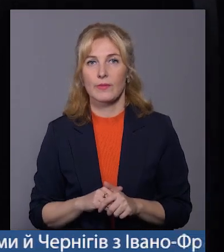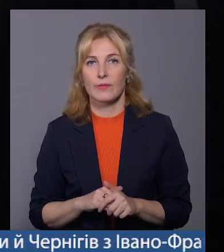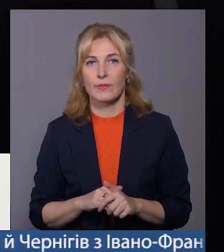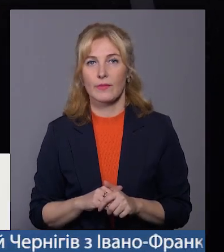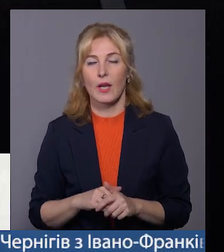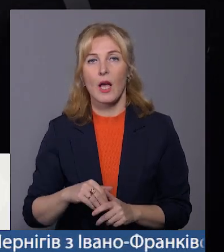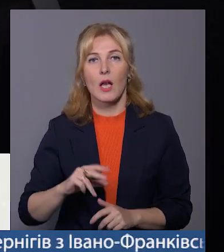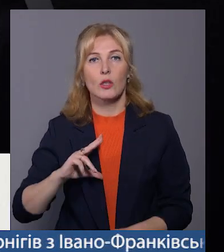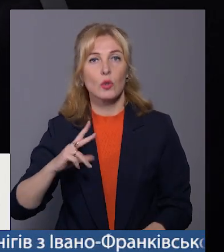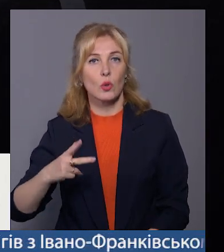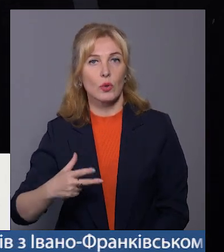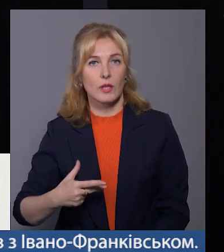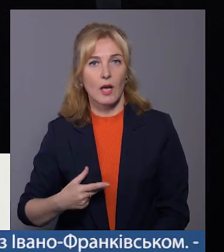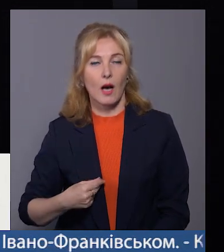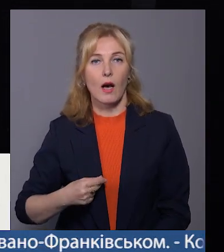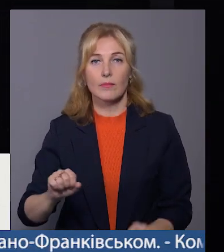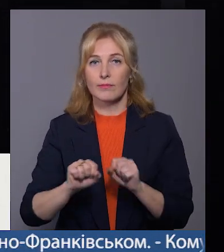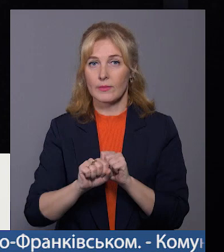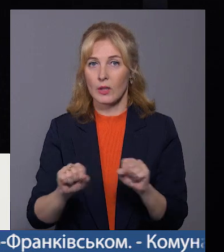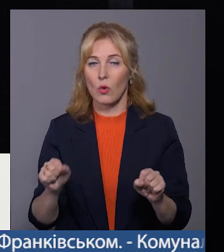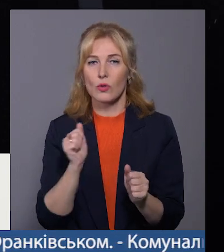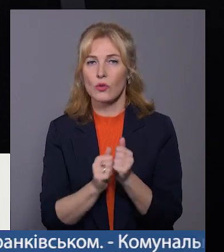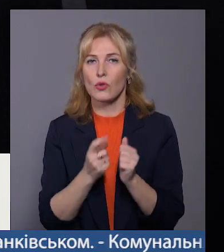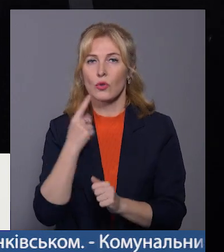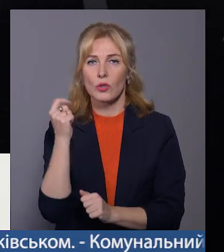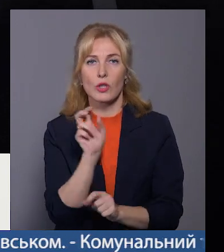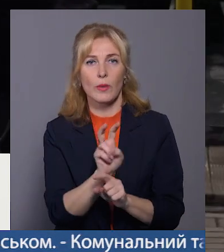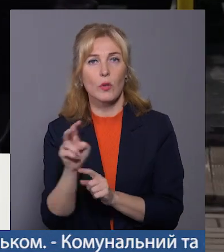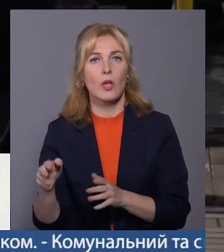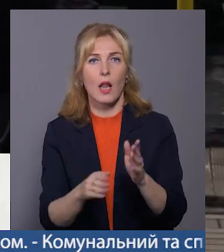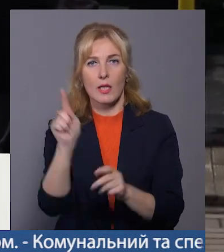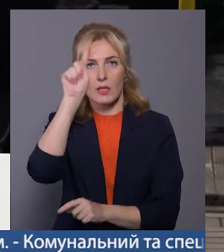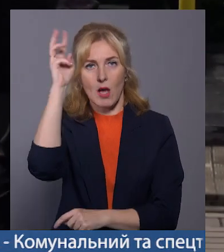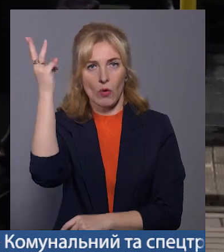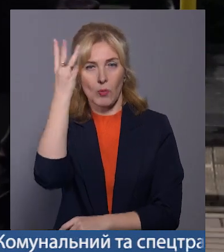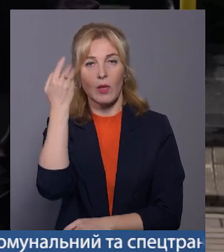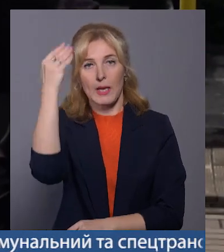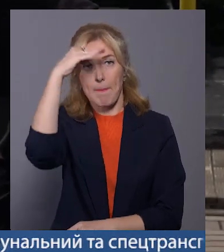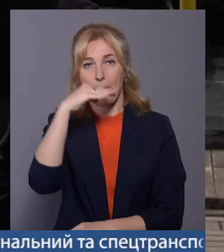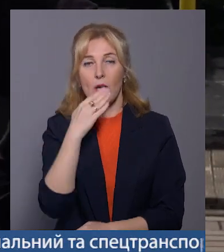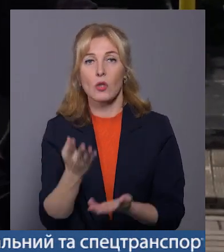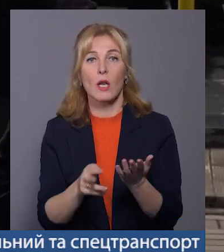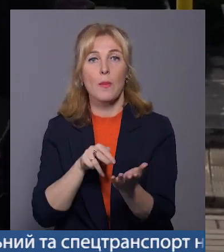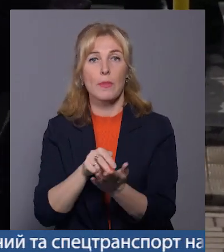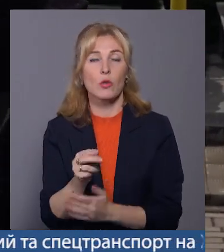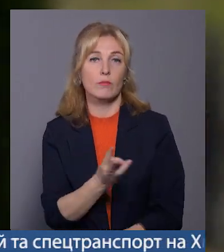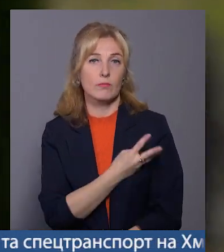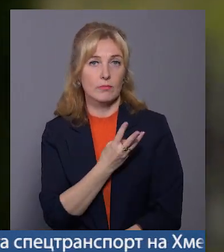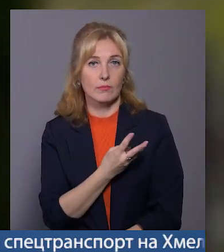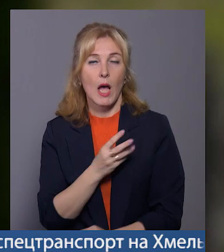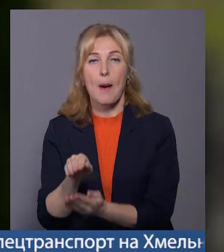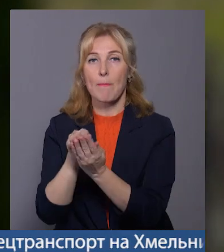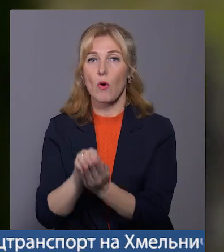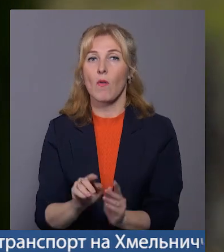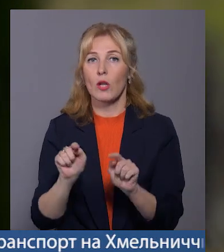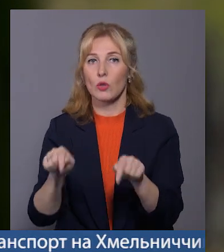Донька героя Андрія Ковбасюка щотижня приходить на Алею Слави у Хмельницькому. Її батька, який пішов на війну добровольцем, поховали